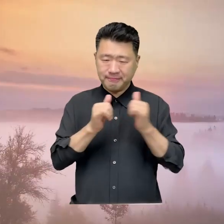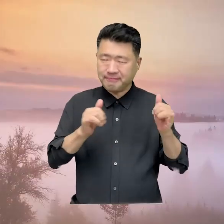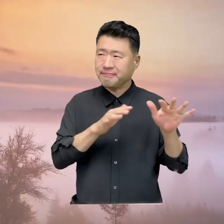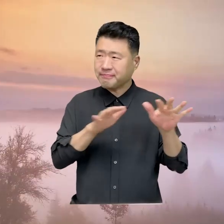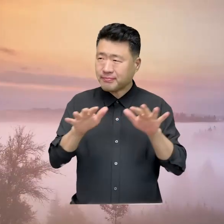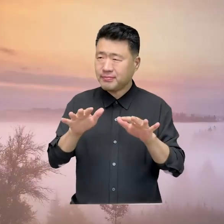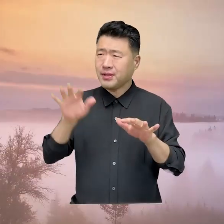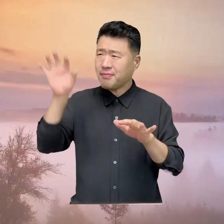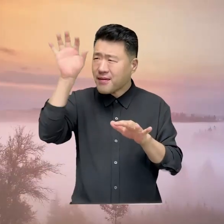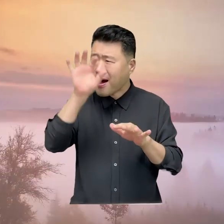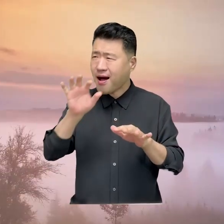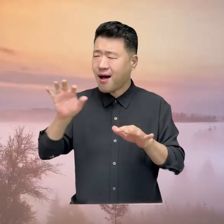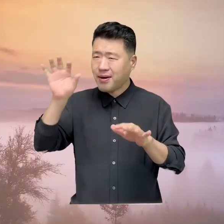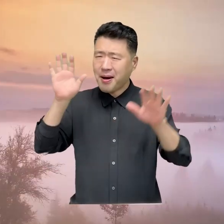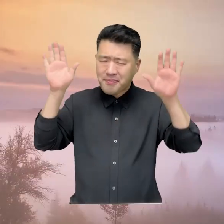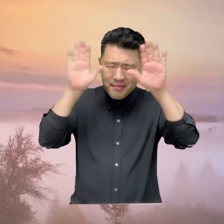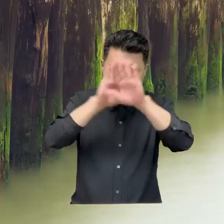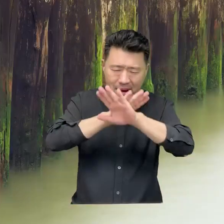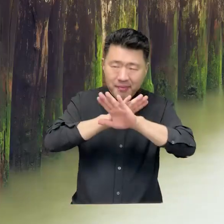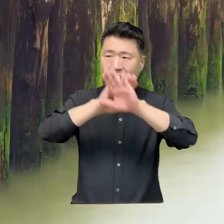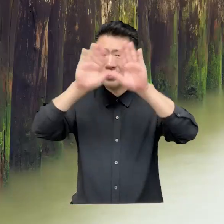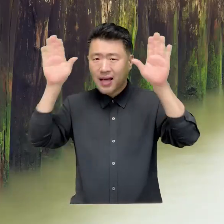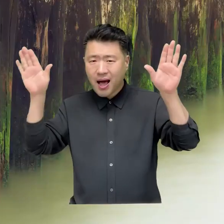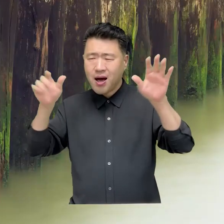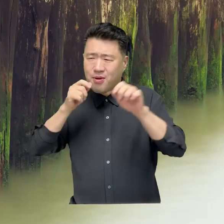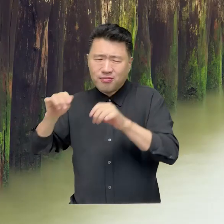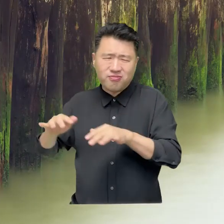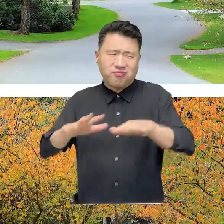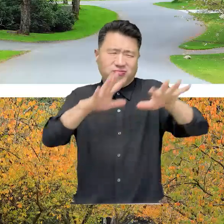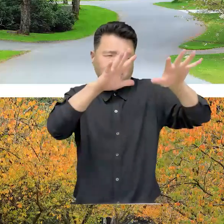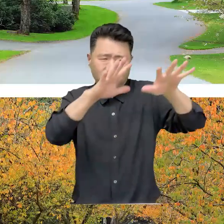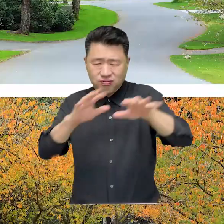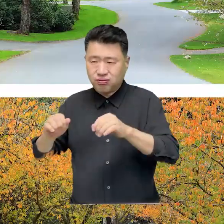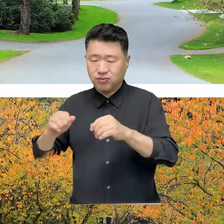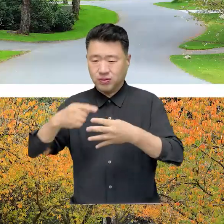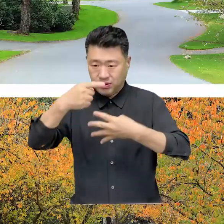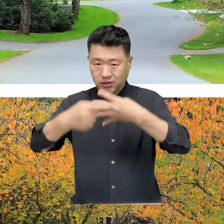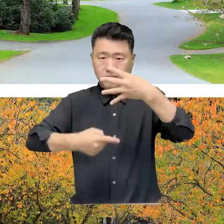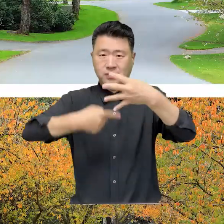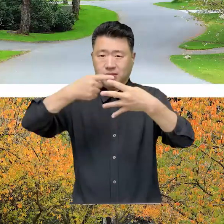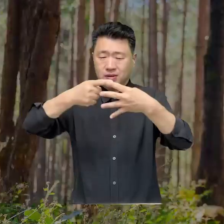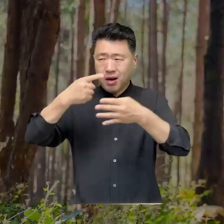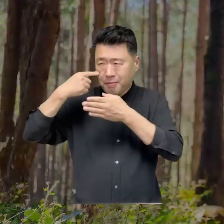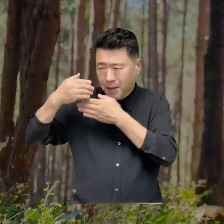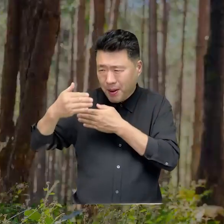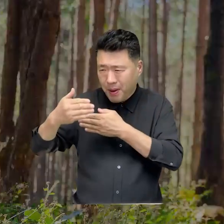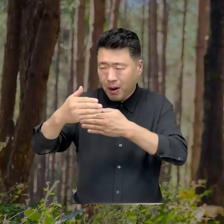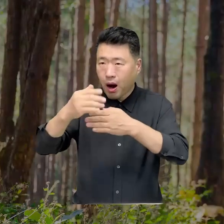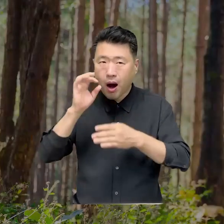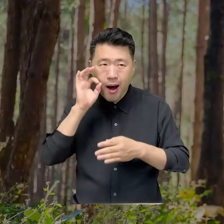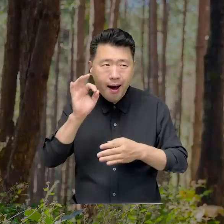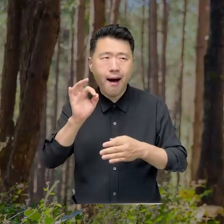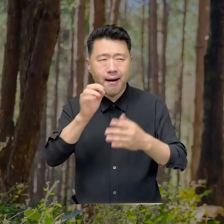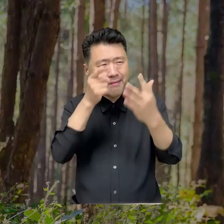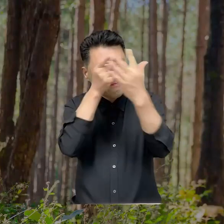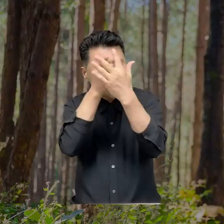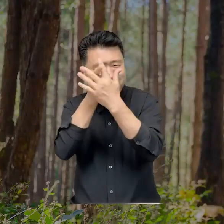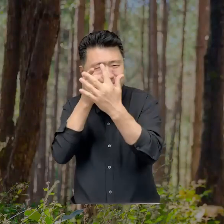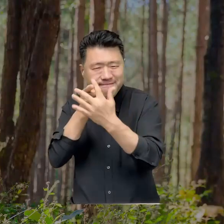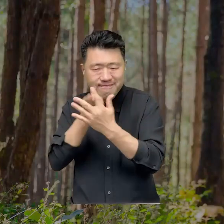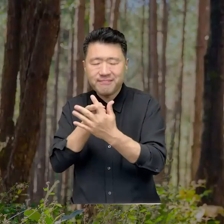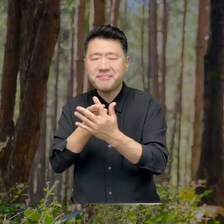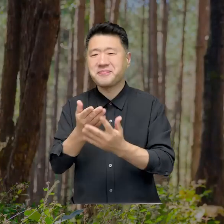규칙적으로 반복되는 밤과 낮, 밀물과 썰물, 계절 변화 등으로부터 자연의 질서를 깨닫고